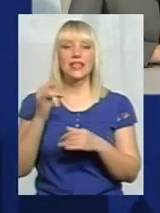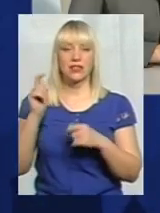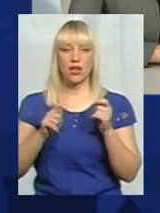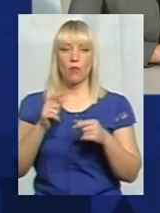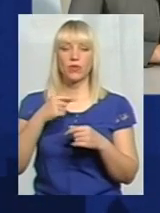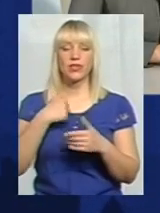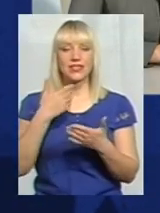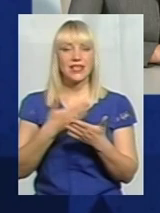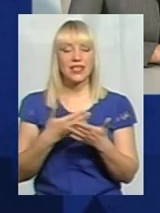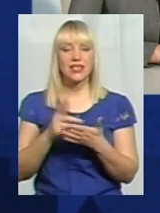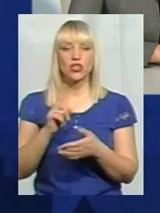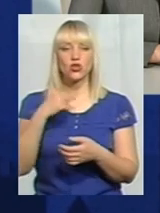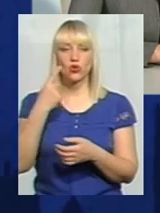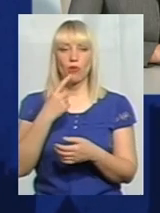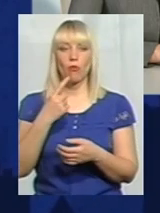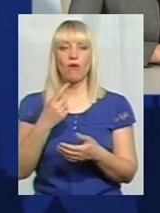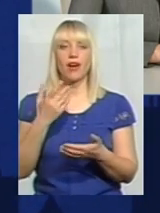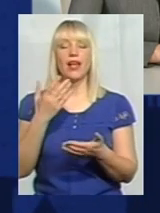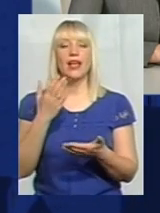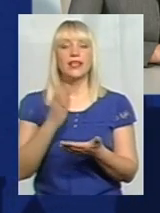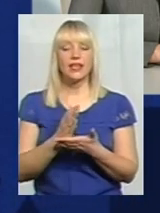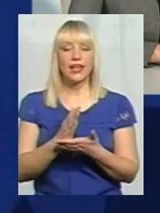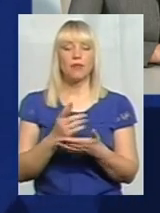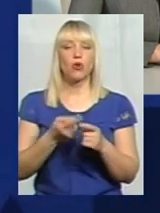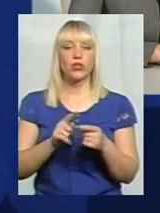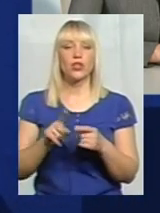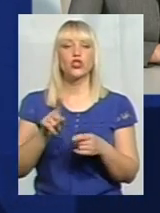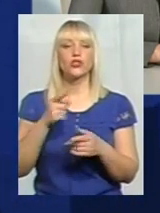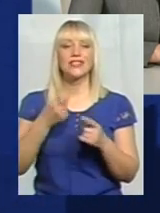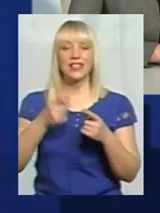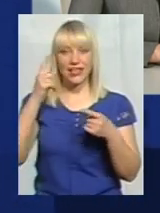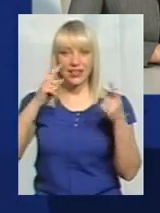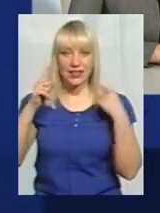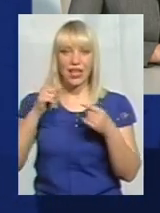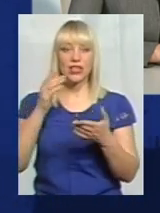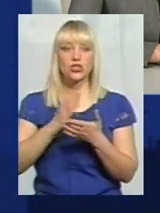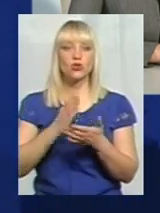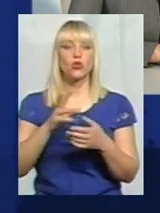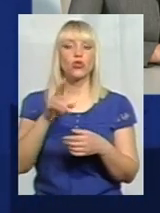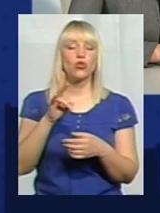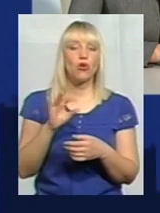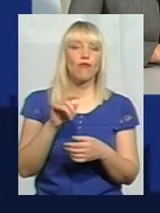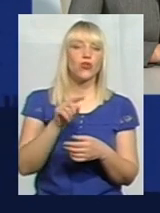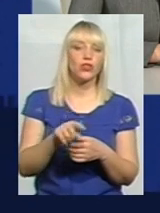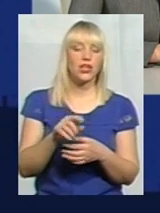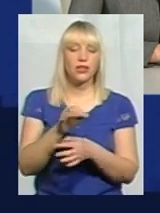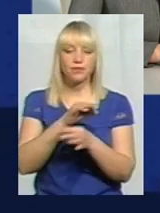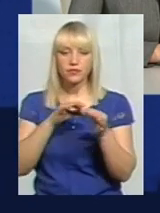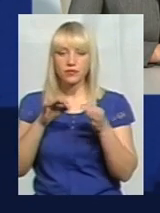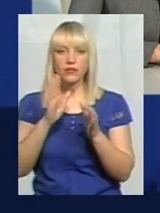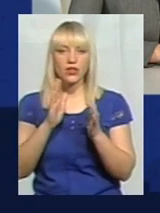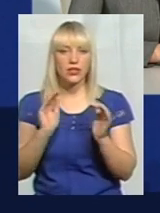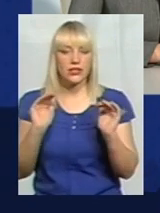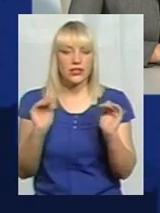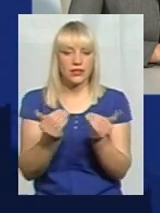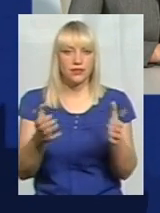саме про те, що ці ідеї існують. Просто вони якось комунікуються між якоюсь невеликою спільнотою, і